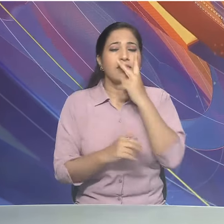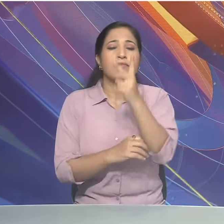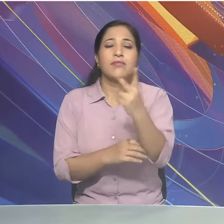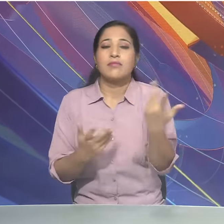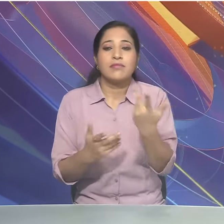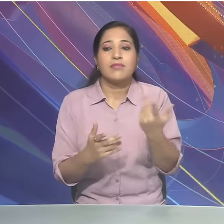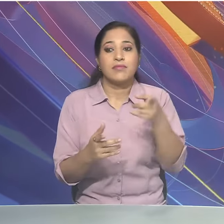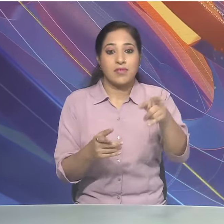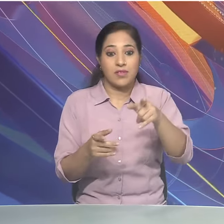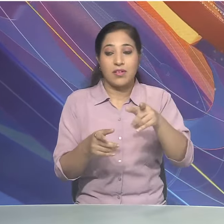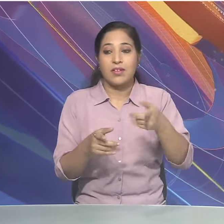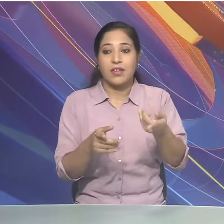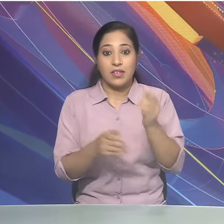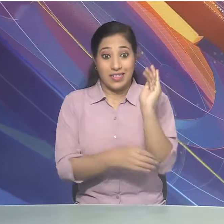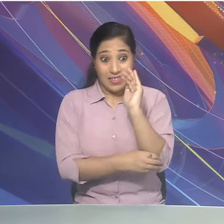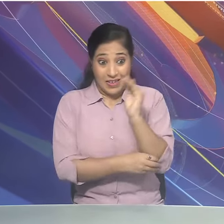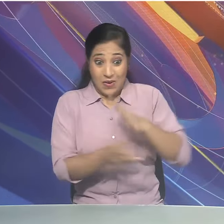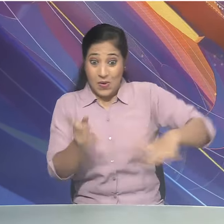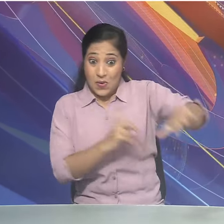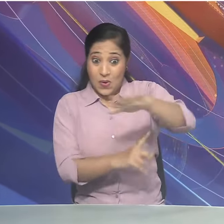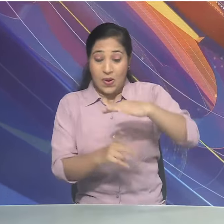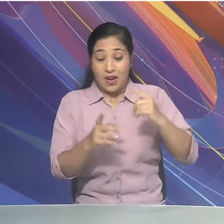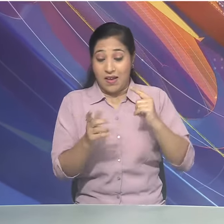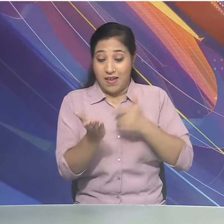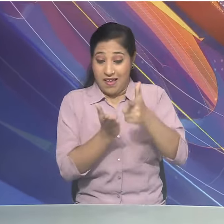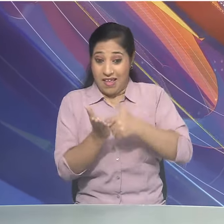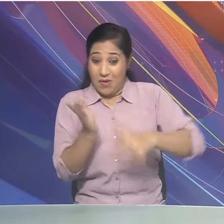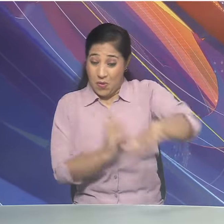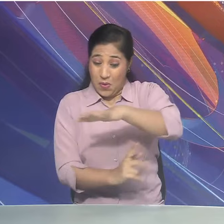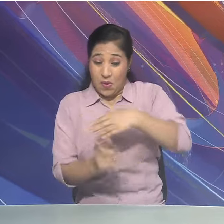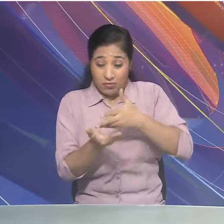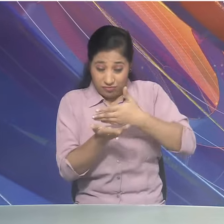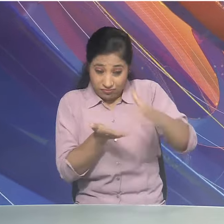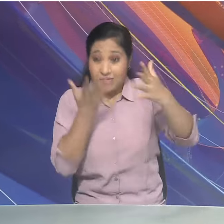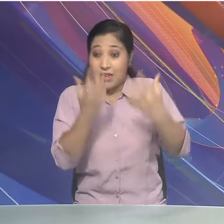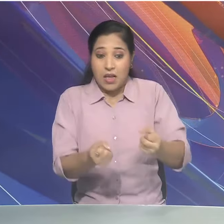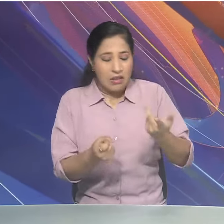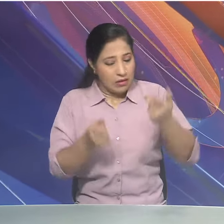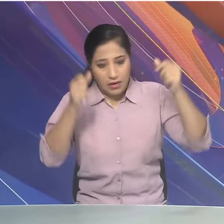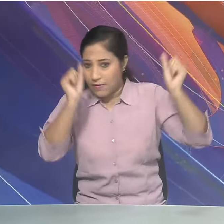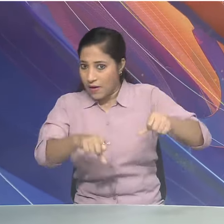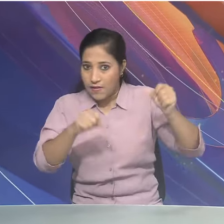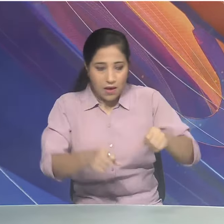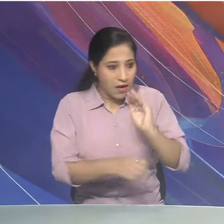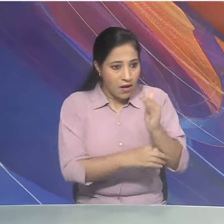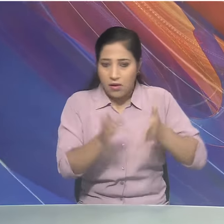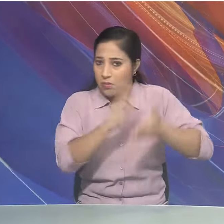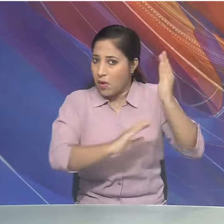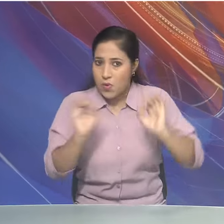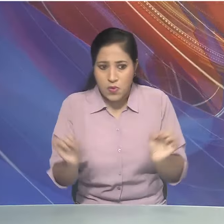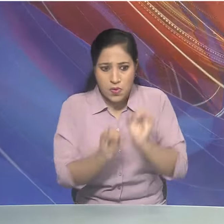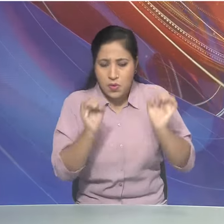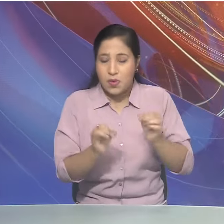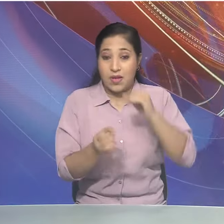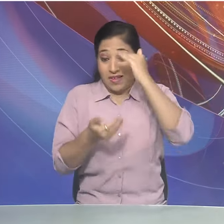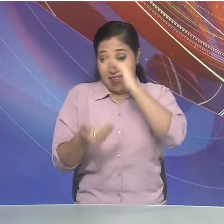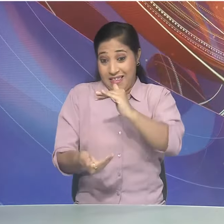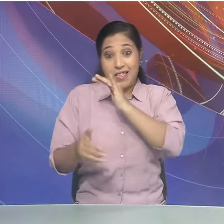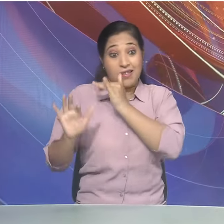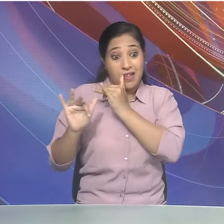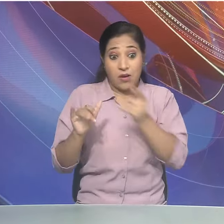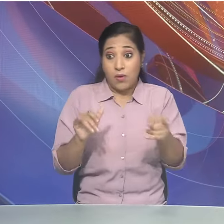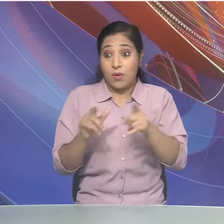देखेंगे कि सर्पों को गाउं से बाहर निकालने की सारी योजनाए विफल होती भी दिखाई दे रही है इधर बालकरिष्ट ने